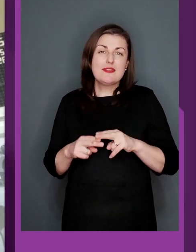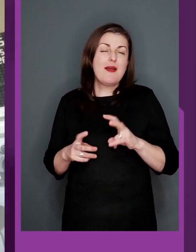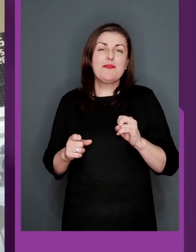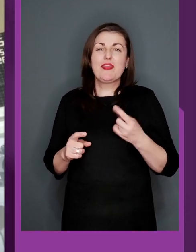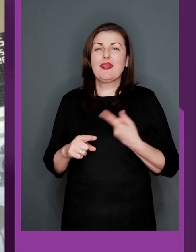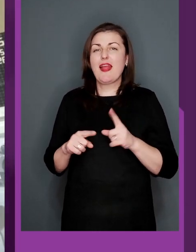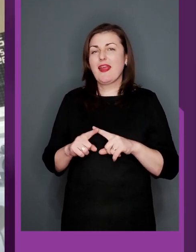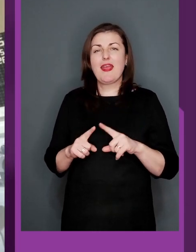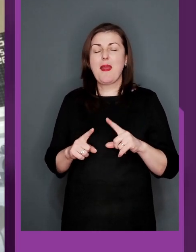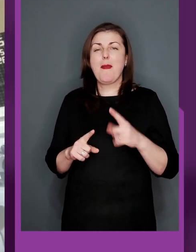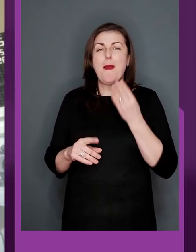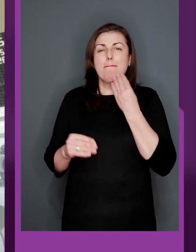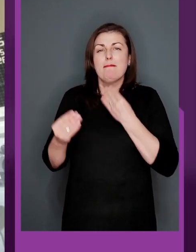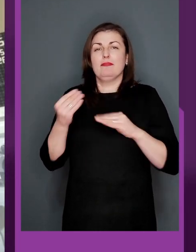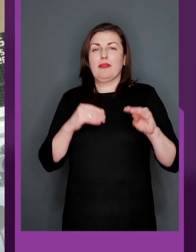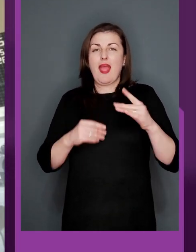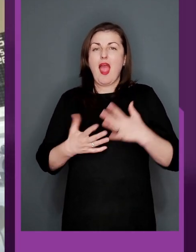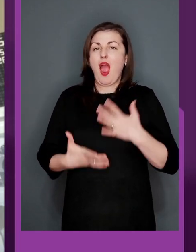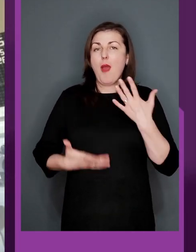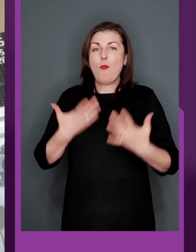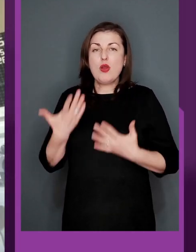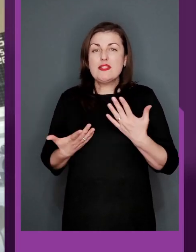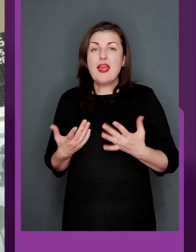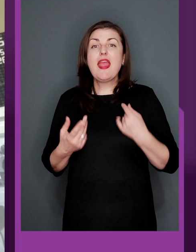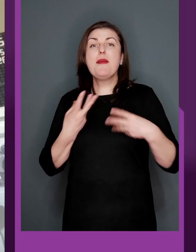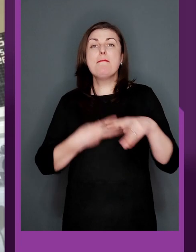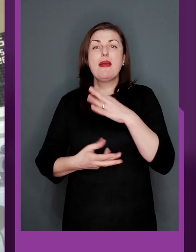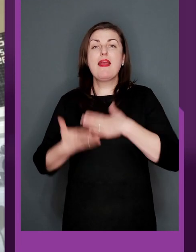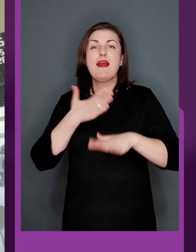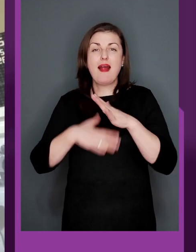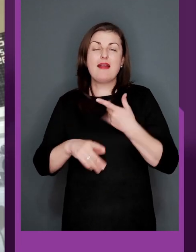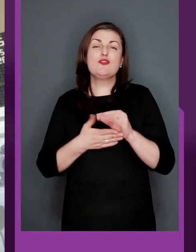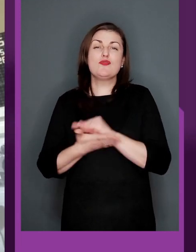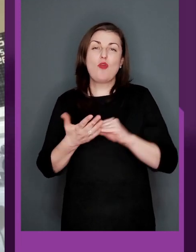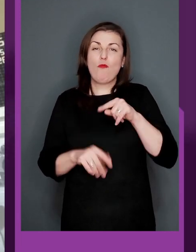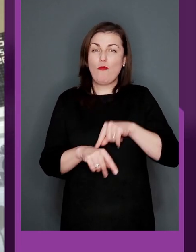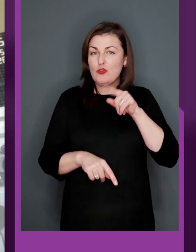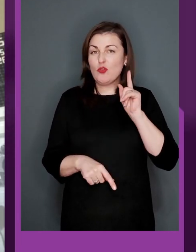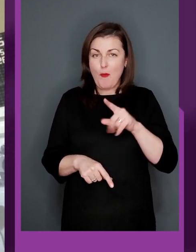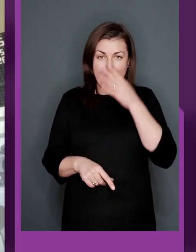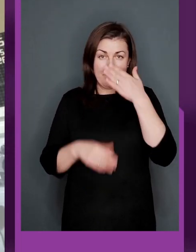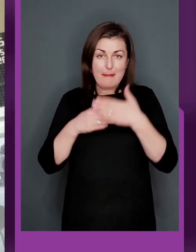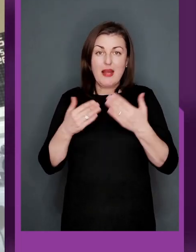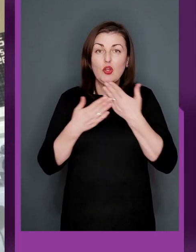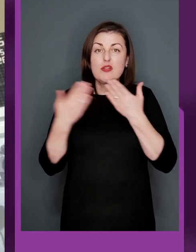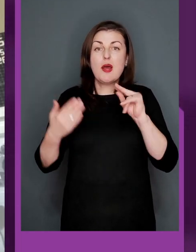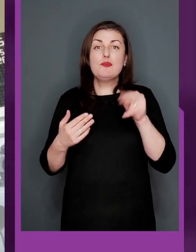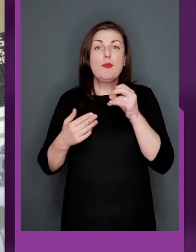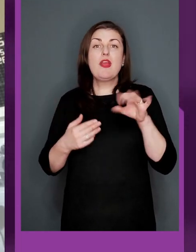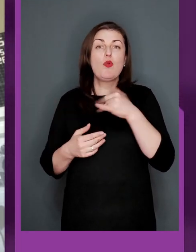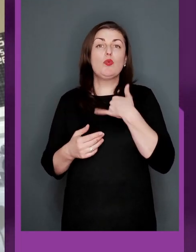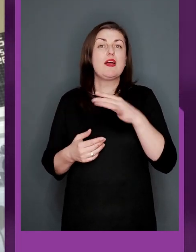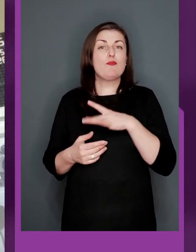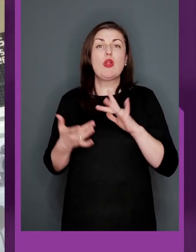такі неперевершені емоції. І ми раді їх знову відчути, тому що на передостанньому чемпіонаті